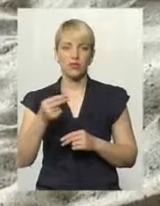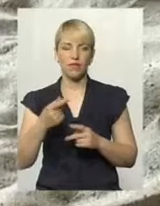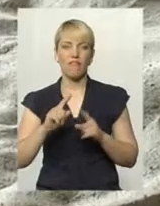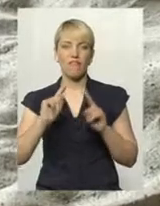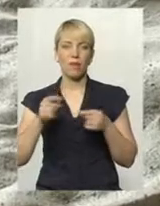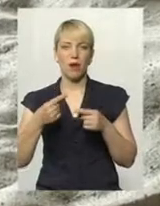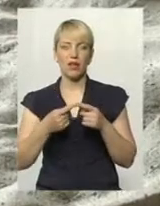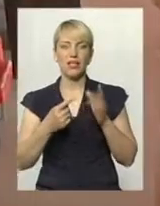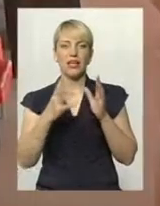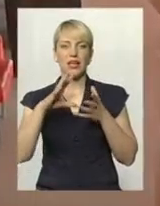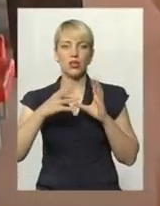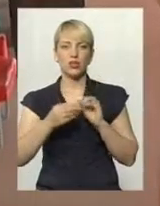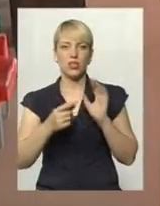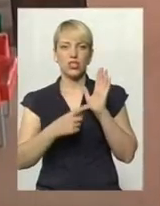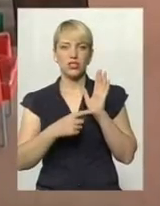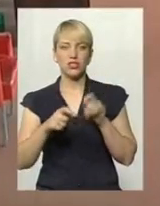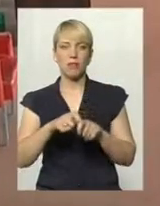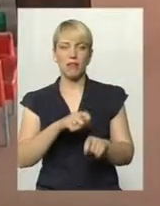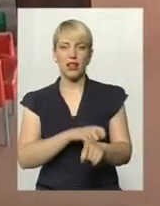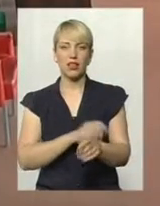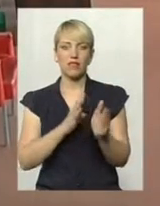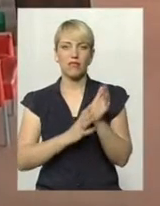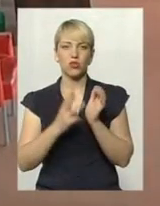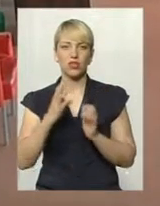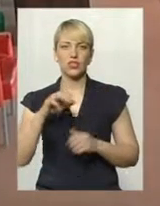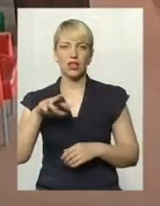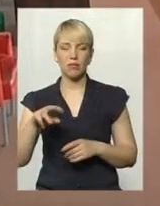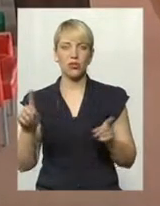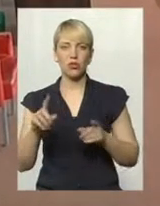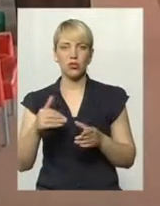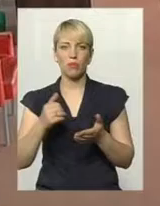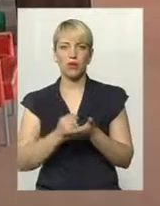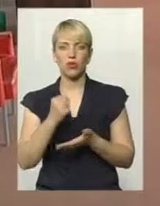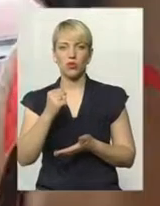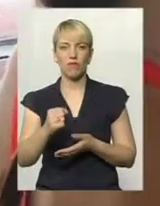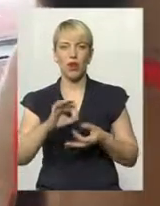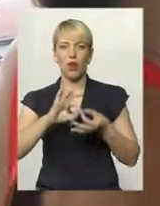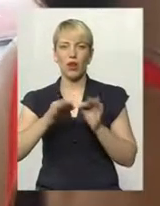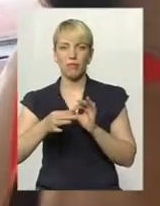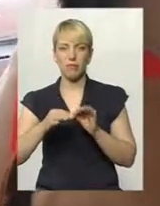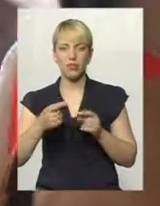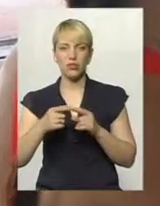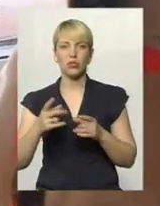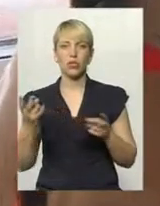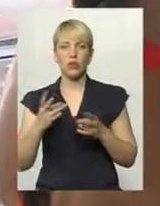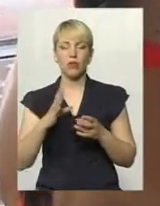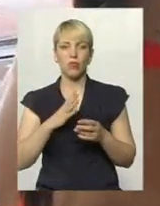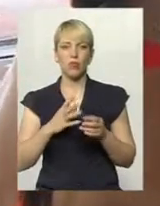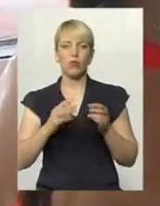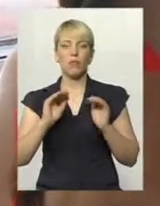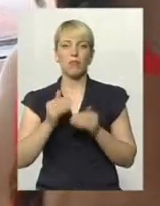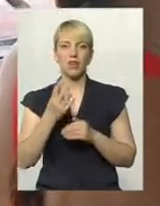Її результат – 6 метрів 93 сантиметри. Аби претендувати на місце в Олімпійській збірні, необхідно було здолати рубіж менший на 23